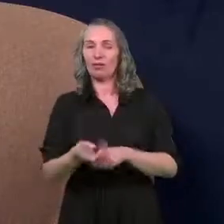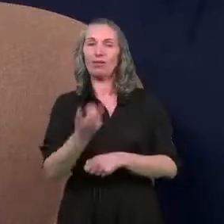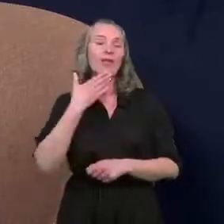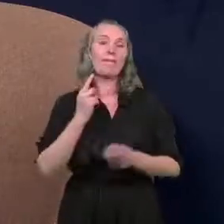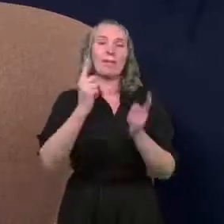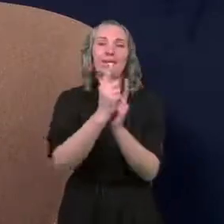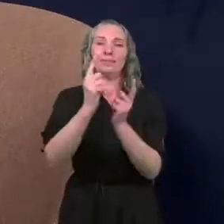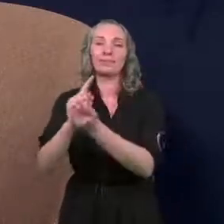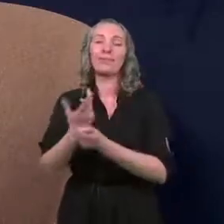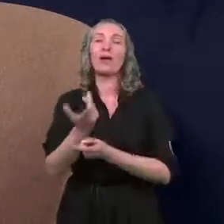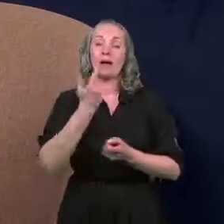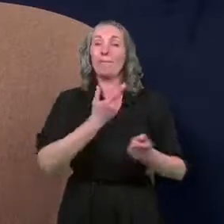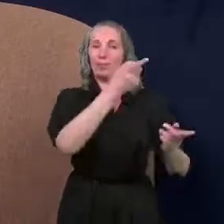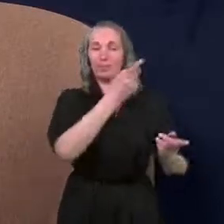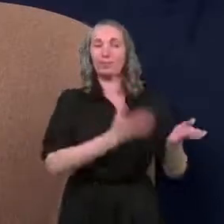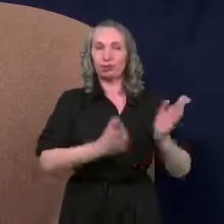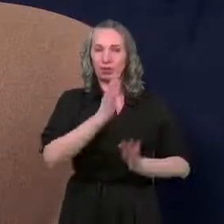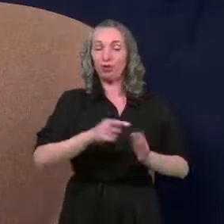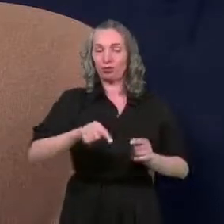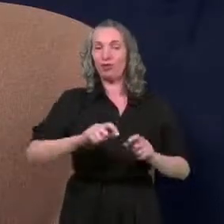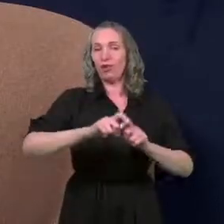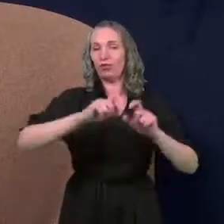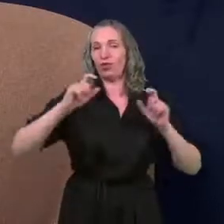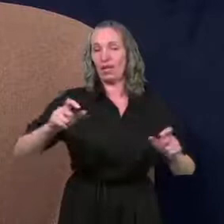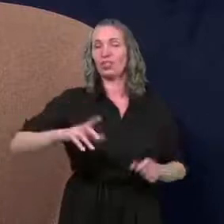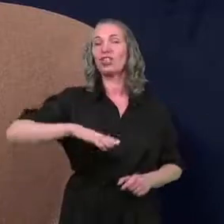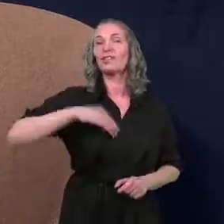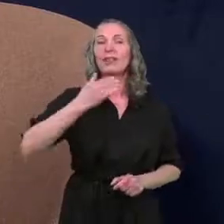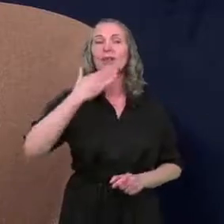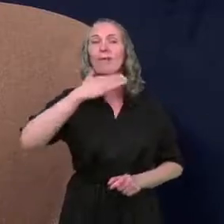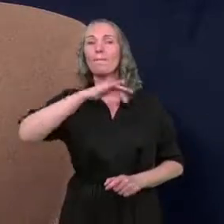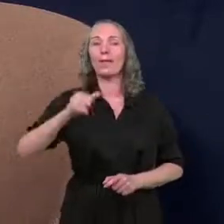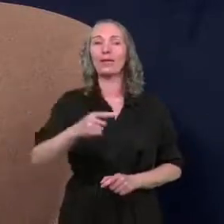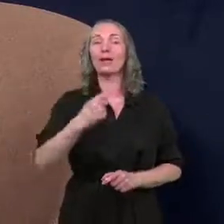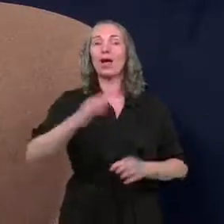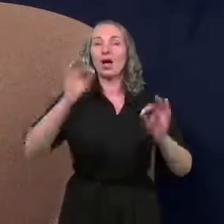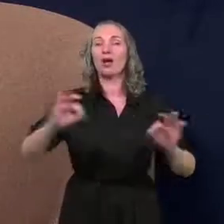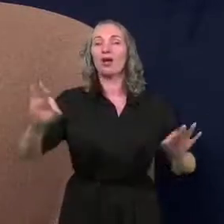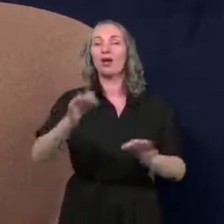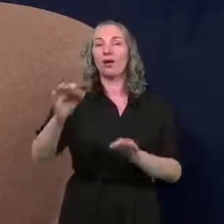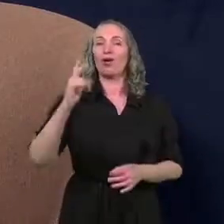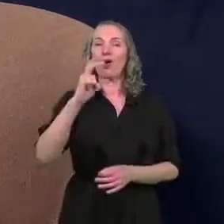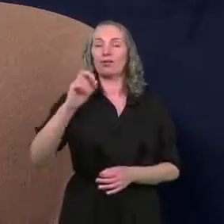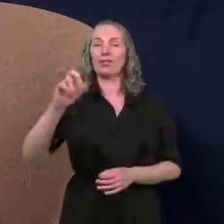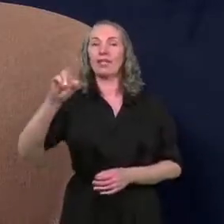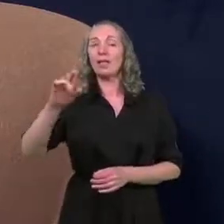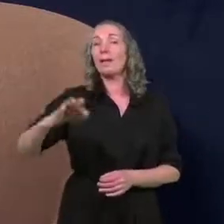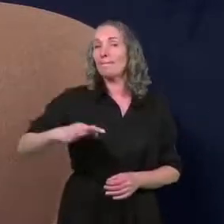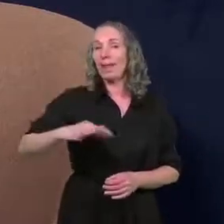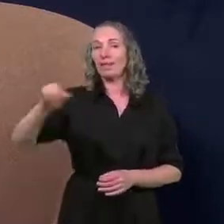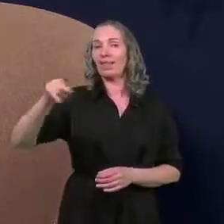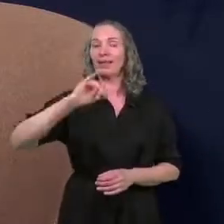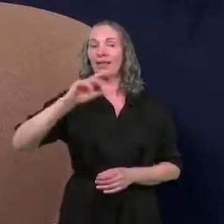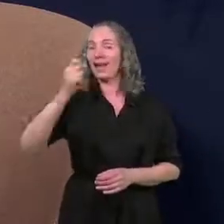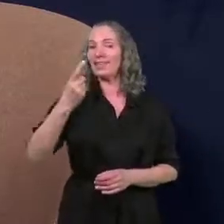nie ma spotkań, przygotowuje na ten czas święta majowego, koncert. Może niestety Pan Jacek nie będzie do